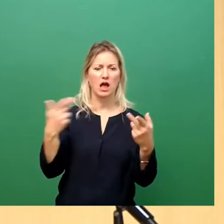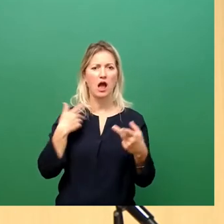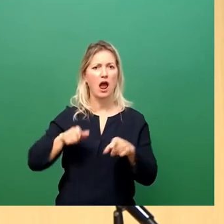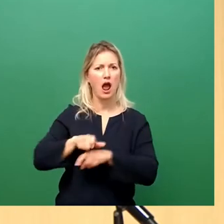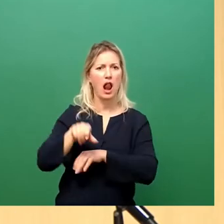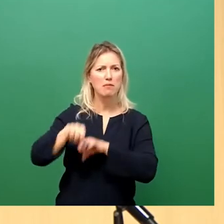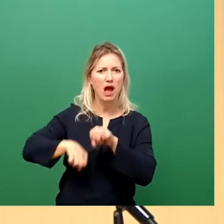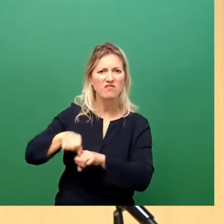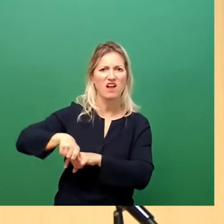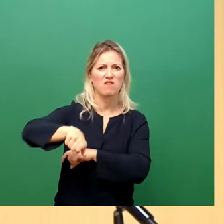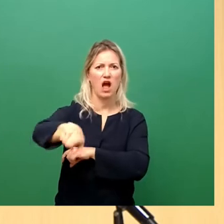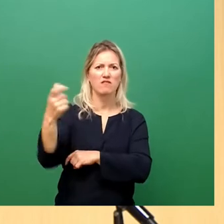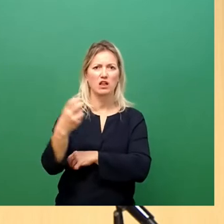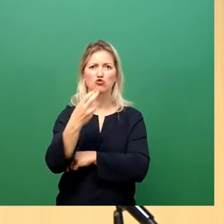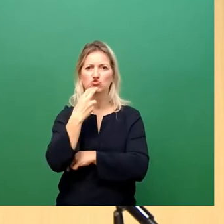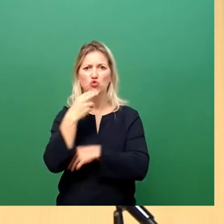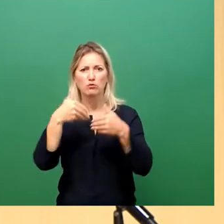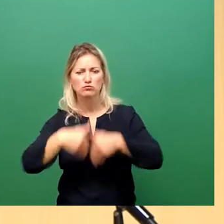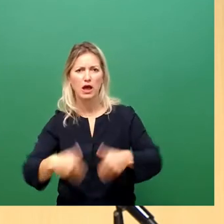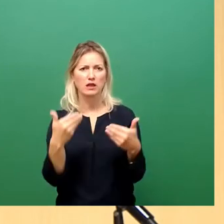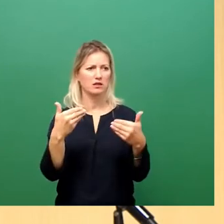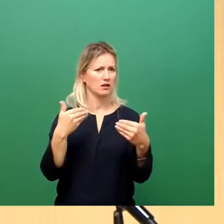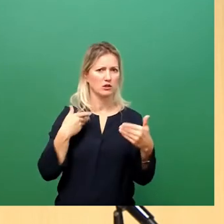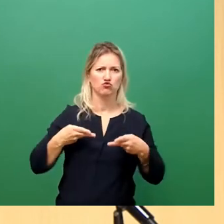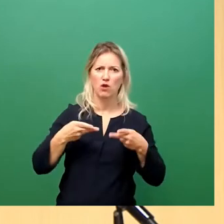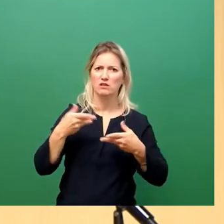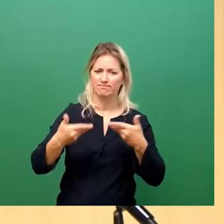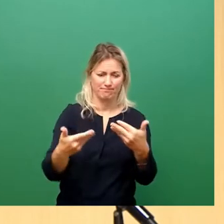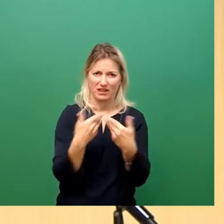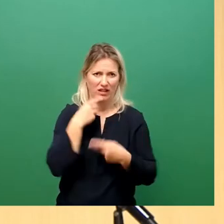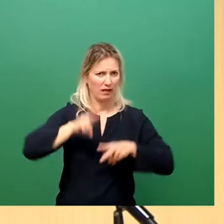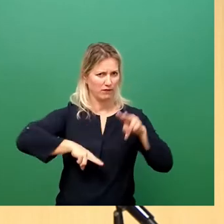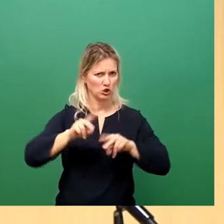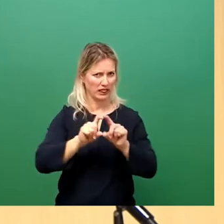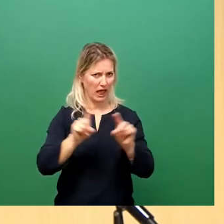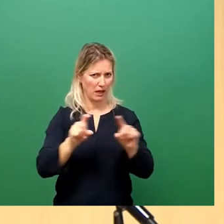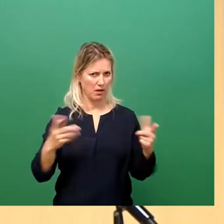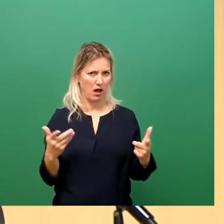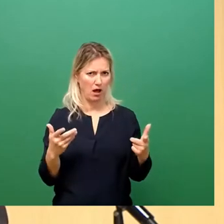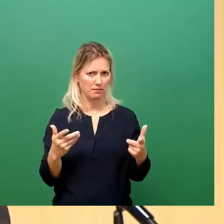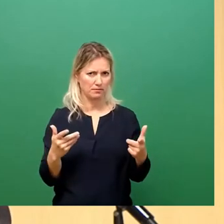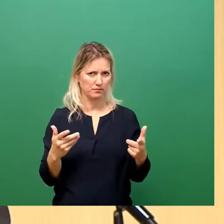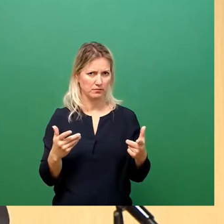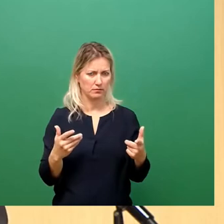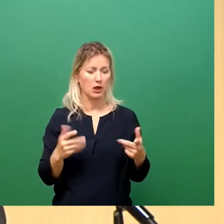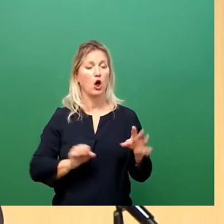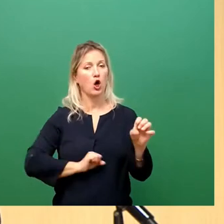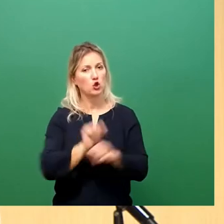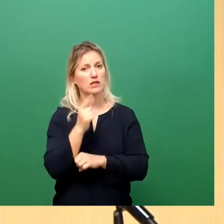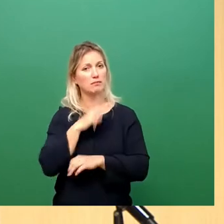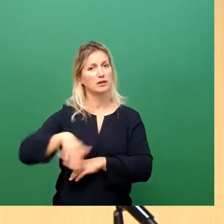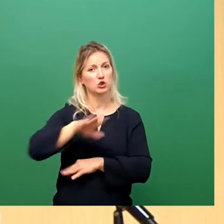Stromsperren, Straßenkunst und so weiter. Wir werden als Stadtspitze weiter darauf drängen, dass die